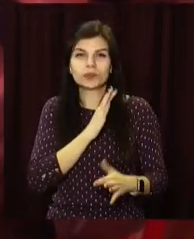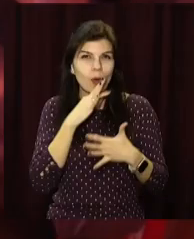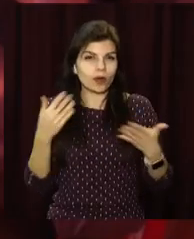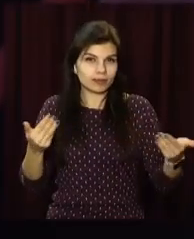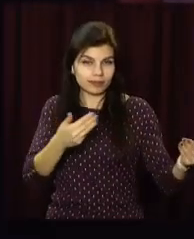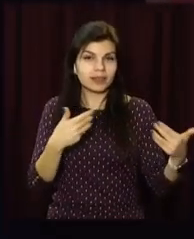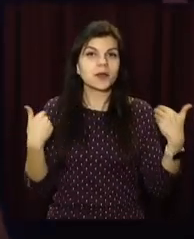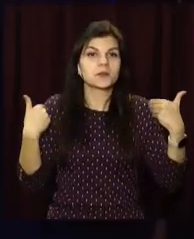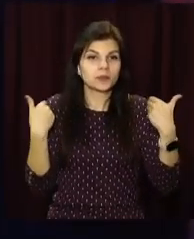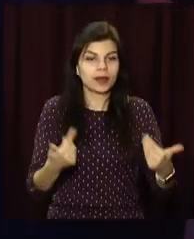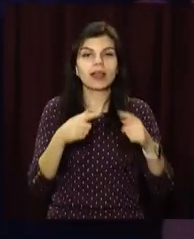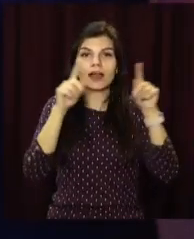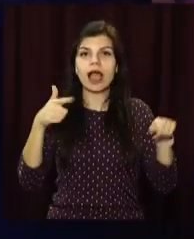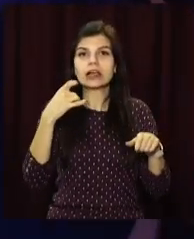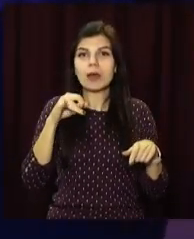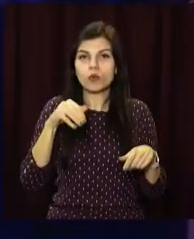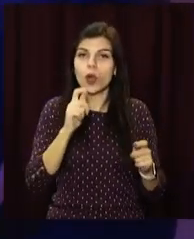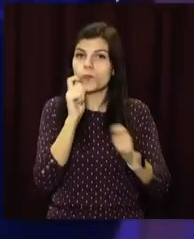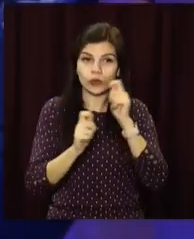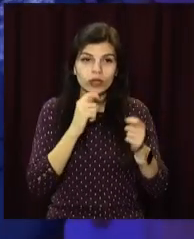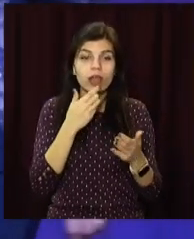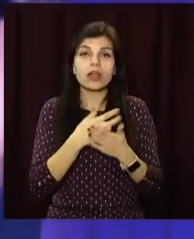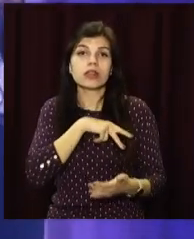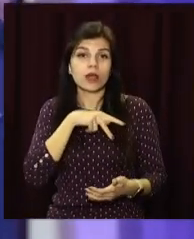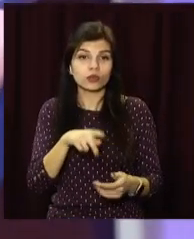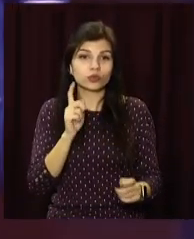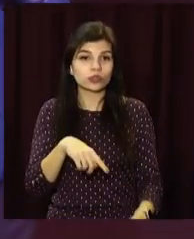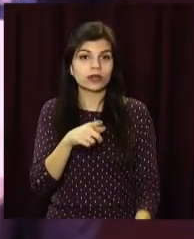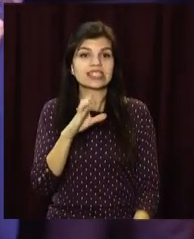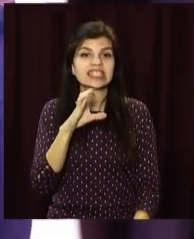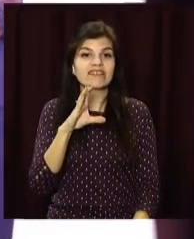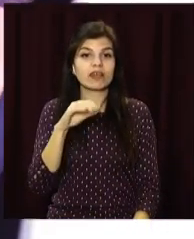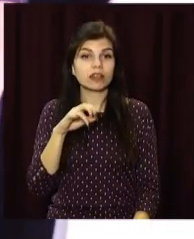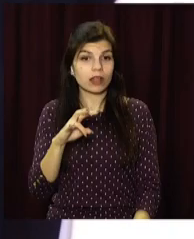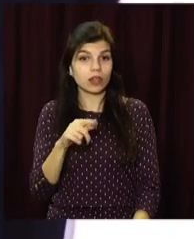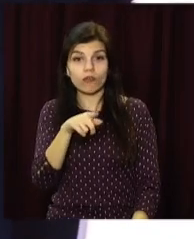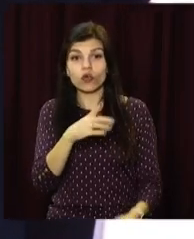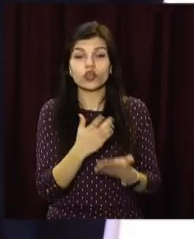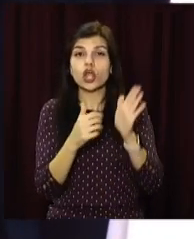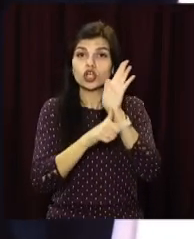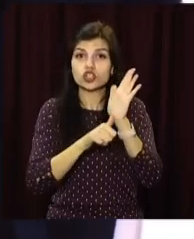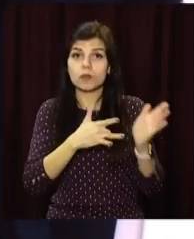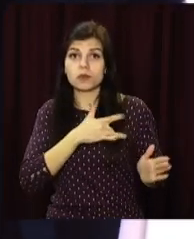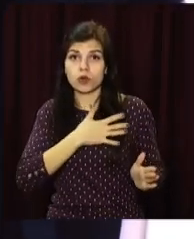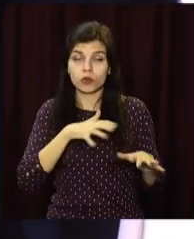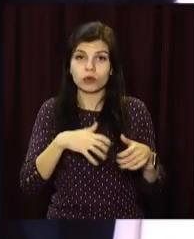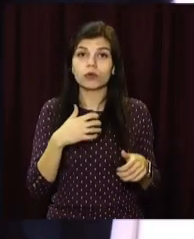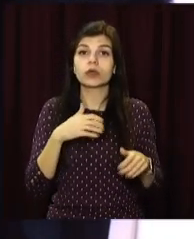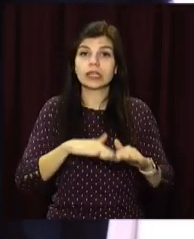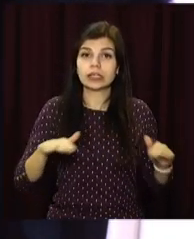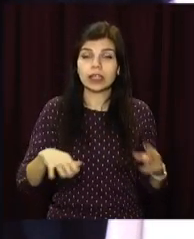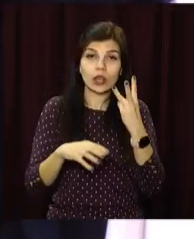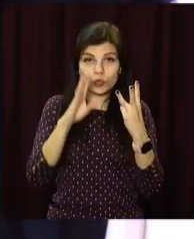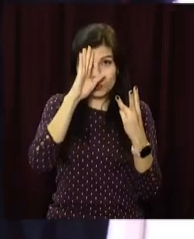вітали зі святом, вручали грамоти і подарунки. Серед нагороджених і Світлана Кулесник. В неї шестеро прийомних дітей, троє хлопчиків і